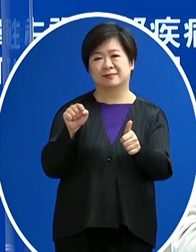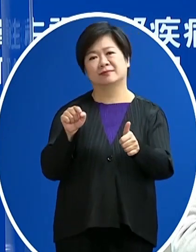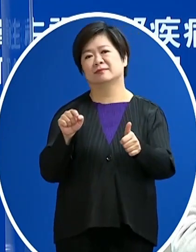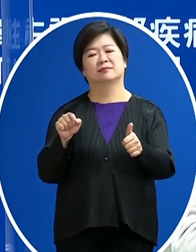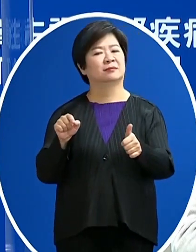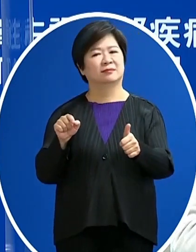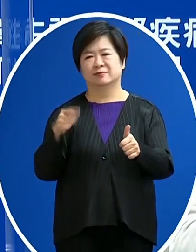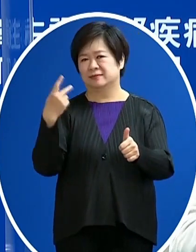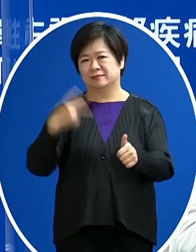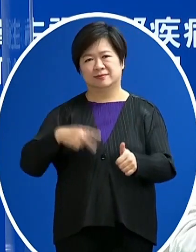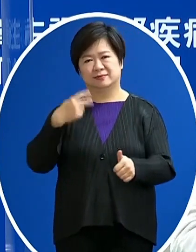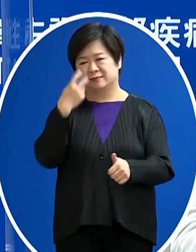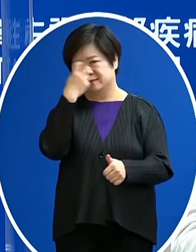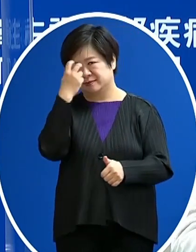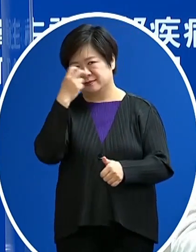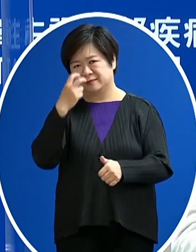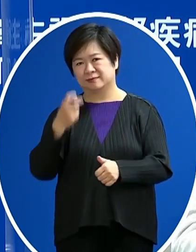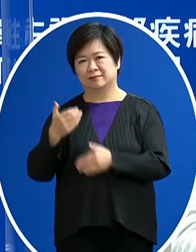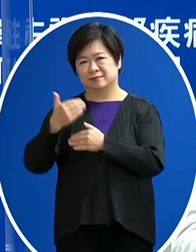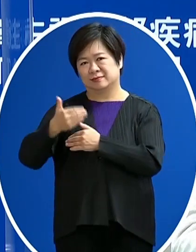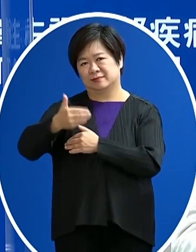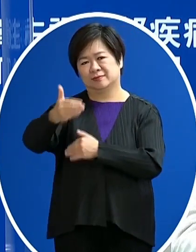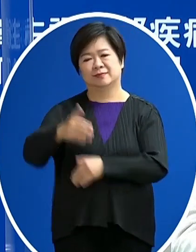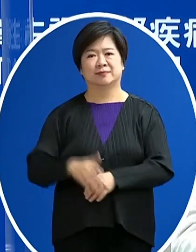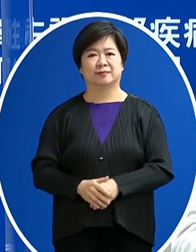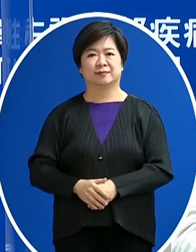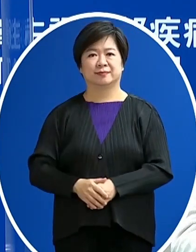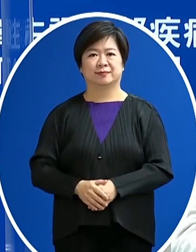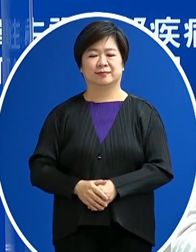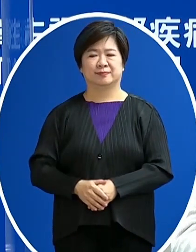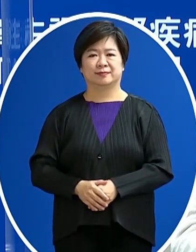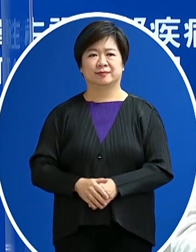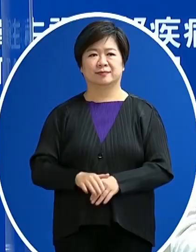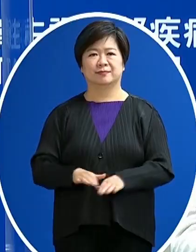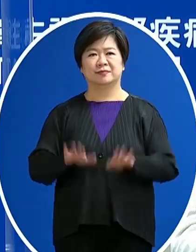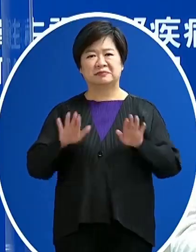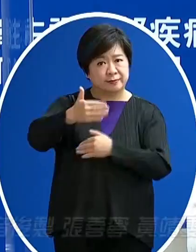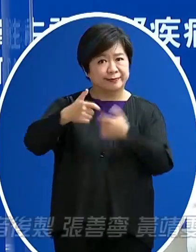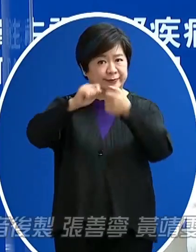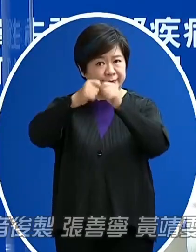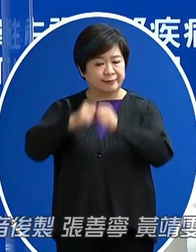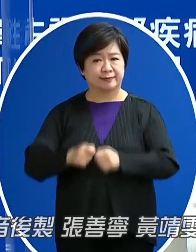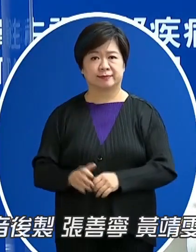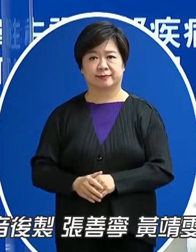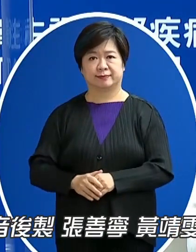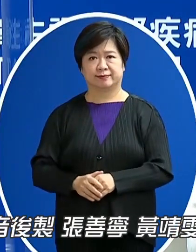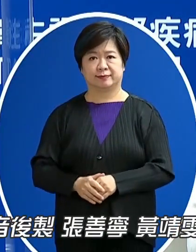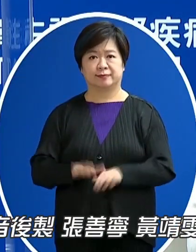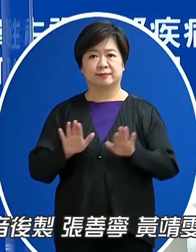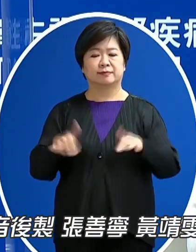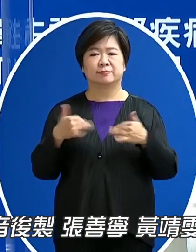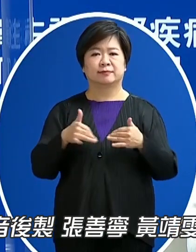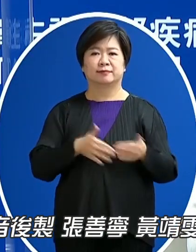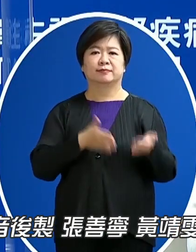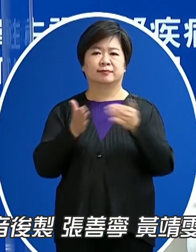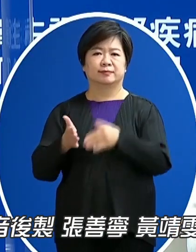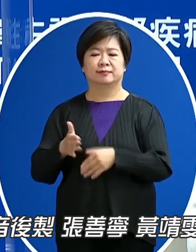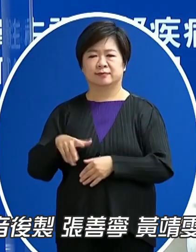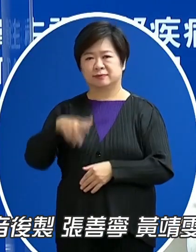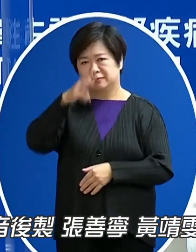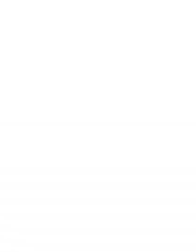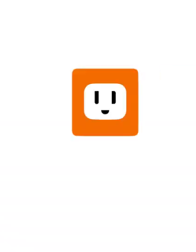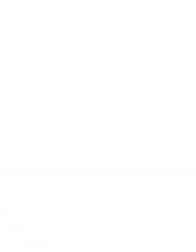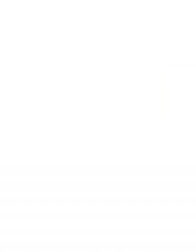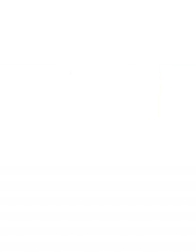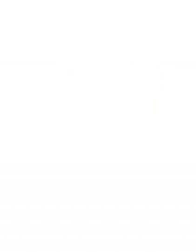這都還要在調查裡面才能夠更清楚那現在不方便多做預測現在還沒有調查到老鼠 現在先